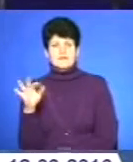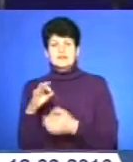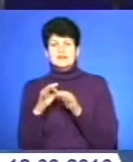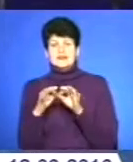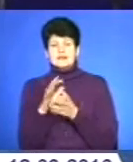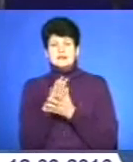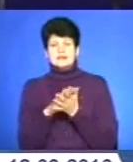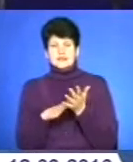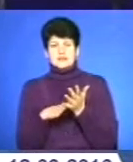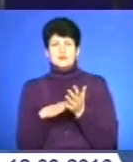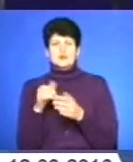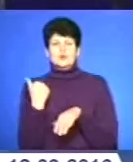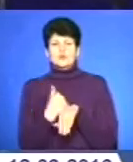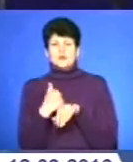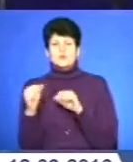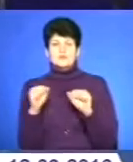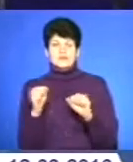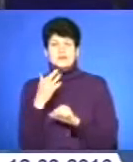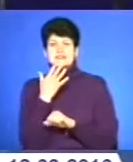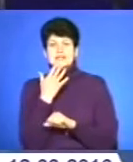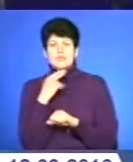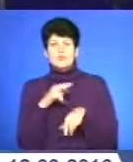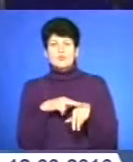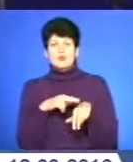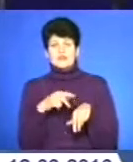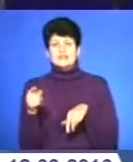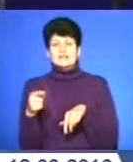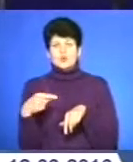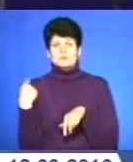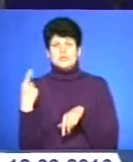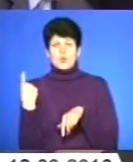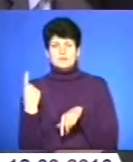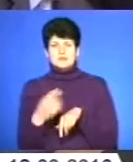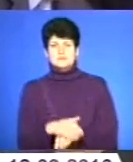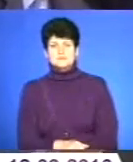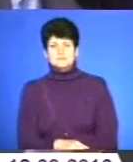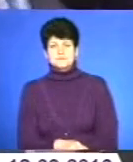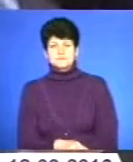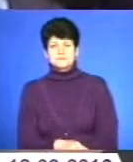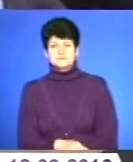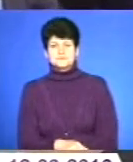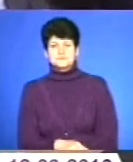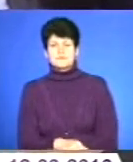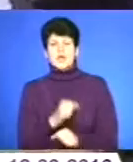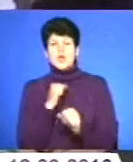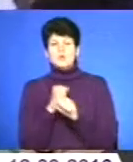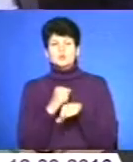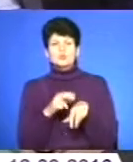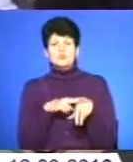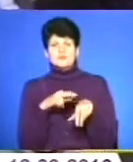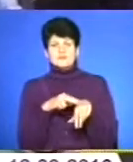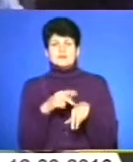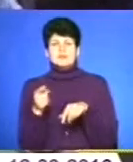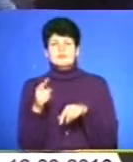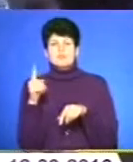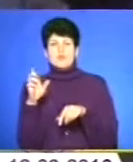сюжеті сектора комунікації головного управління Національної поліції України в Тернопільській області. Роботу правоохоронців Зборівщини